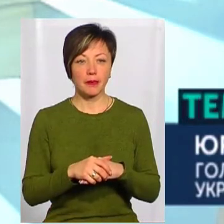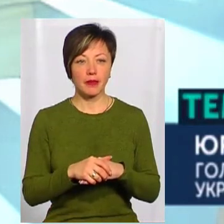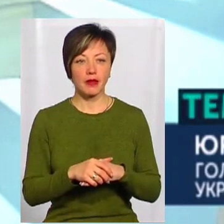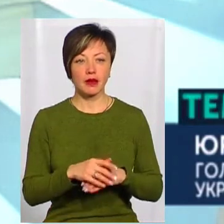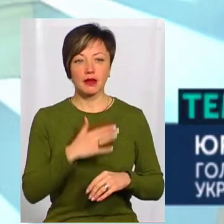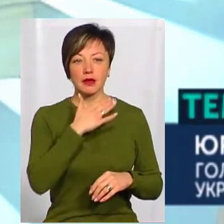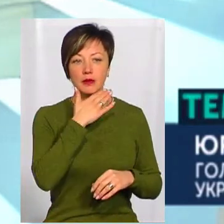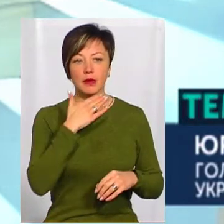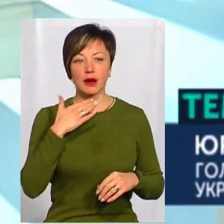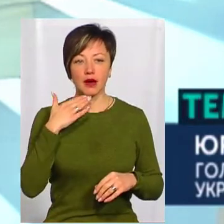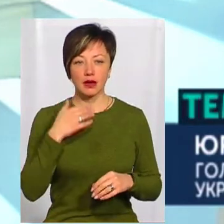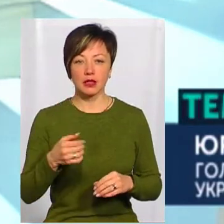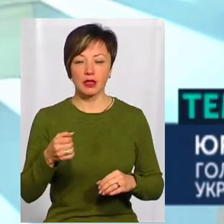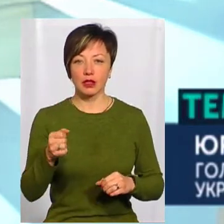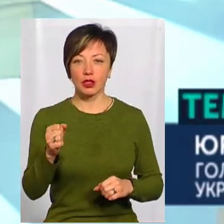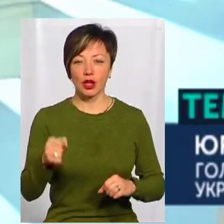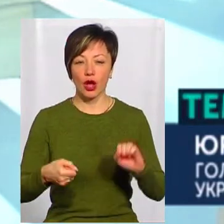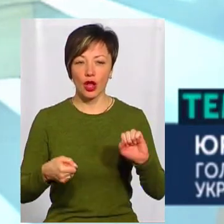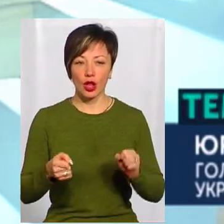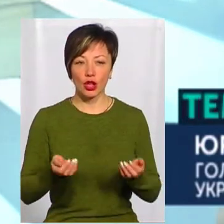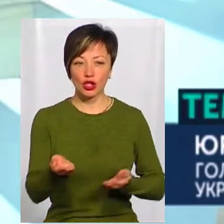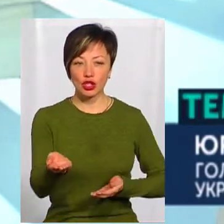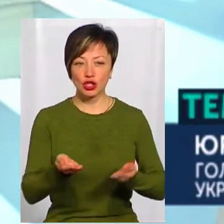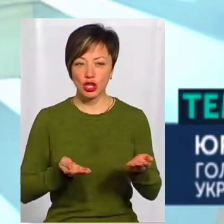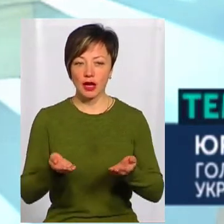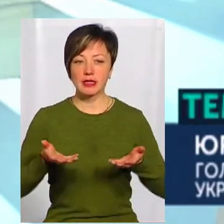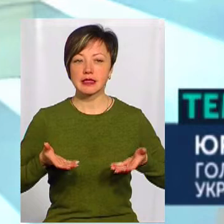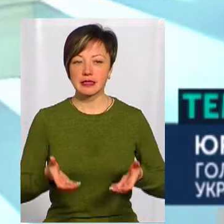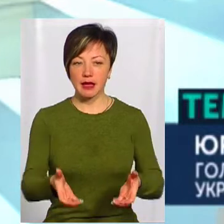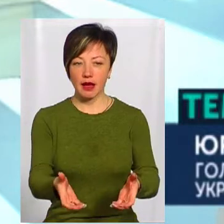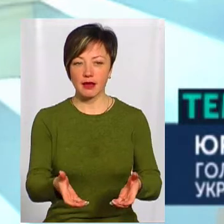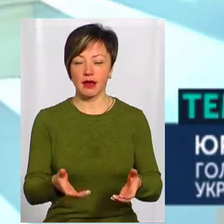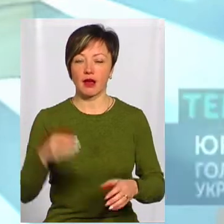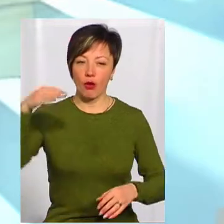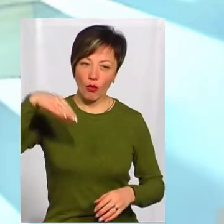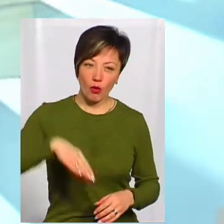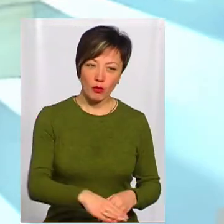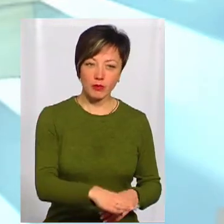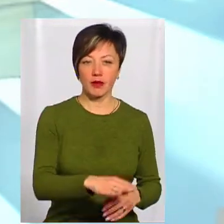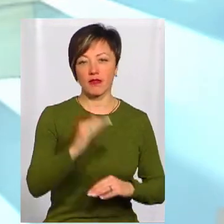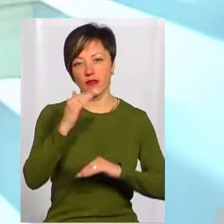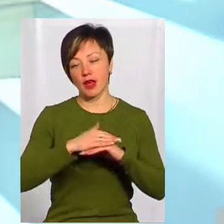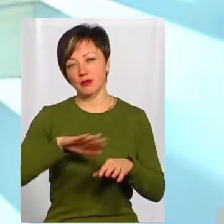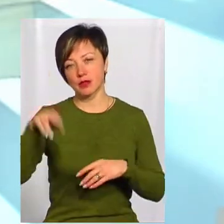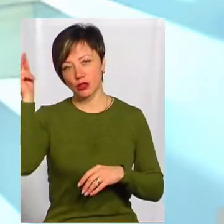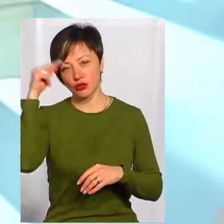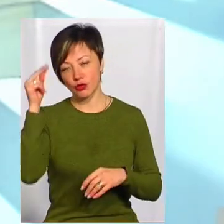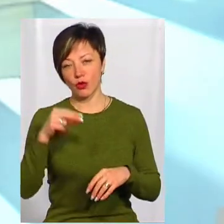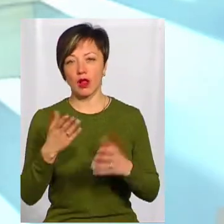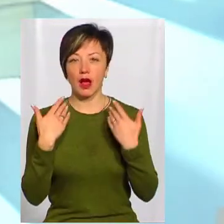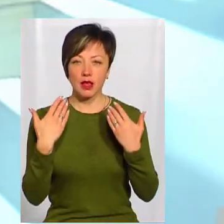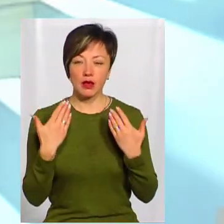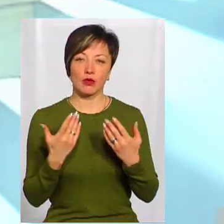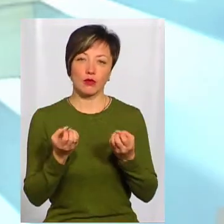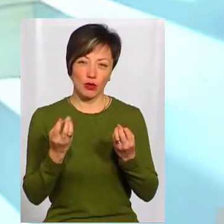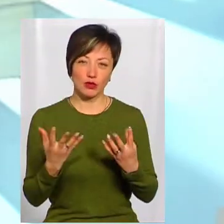дуже багато їздили на лижах і санках. Де тільки який горбік є, чи то вечором після школи, чи то канікули,